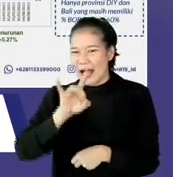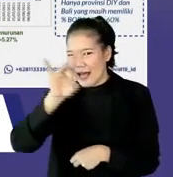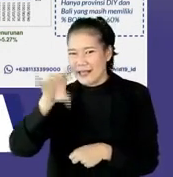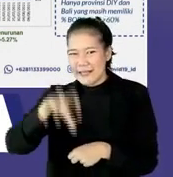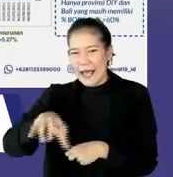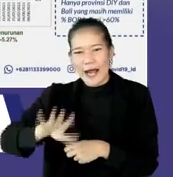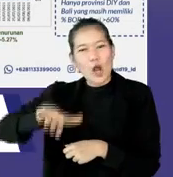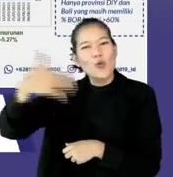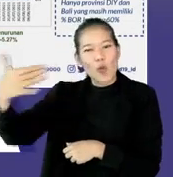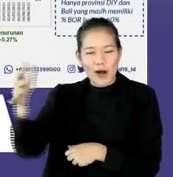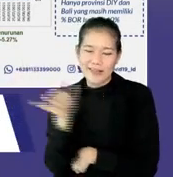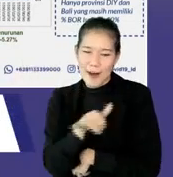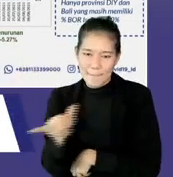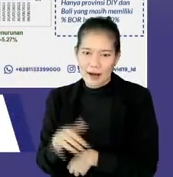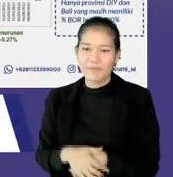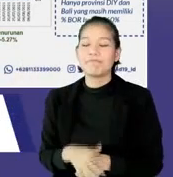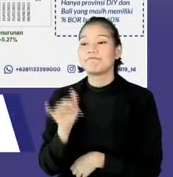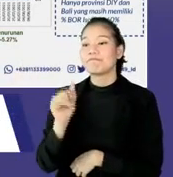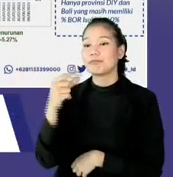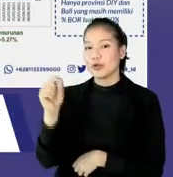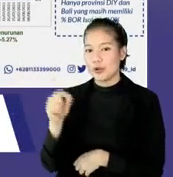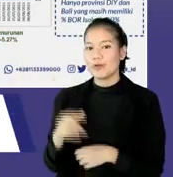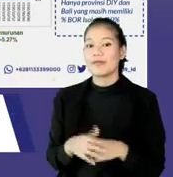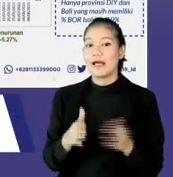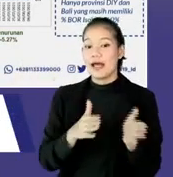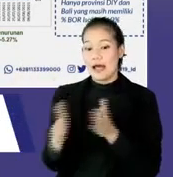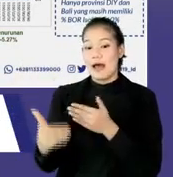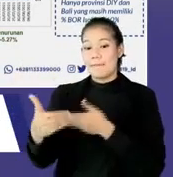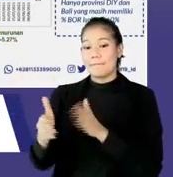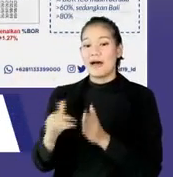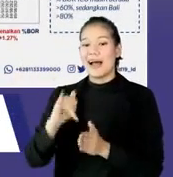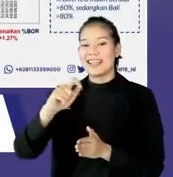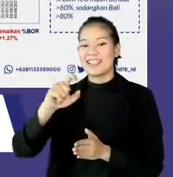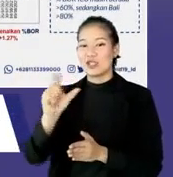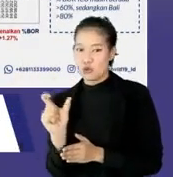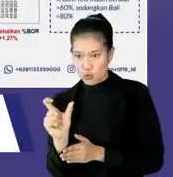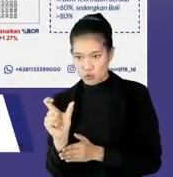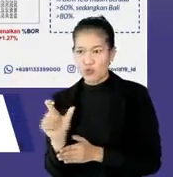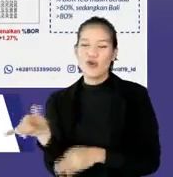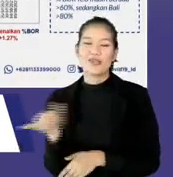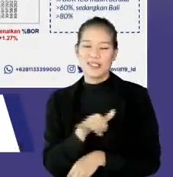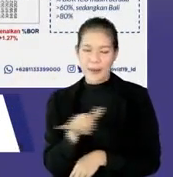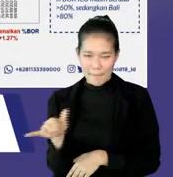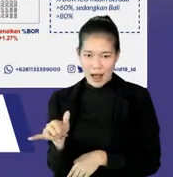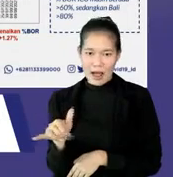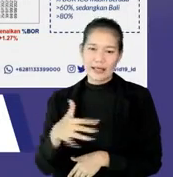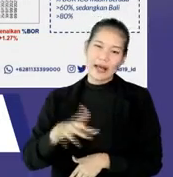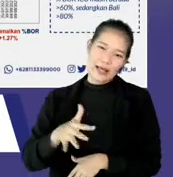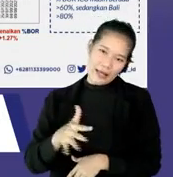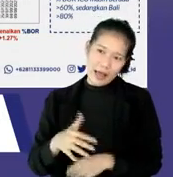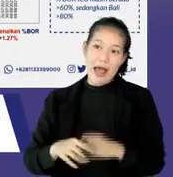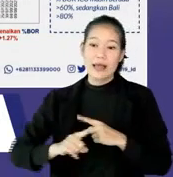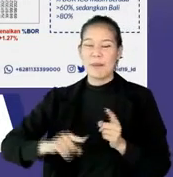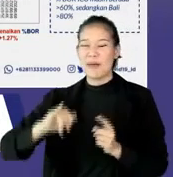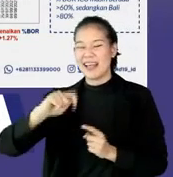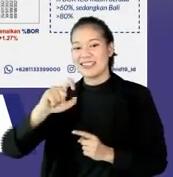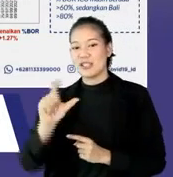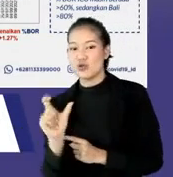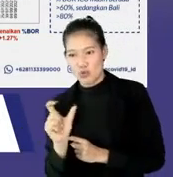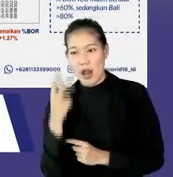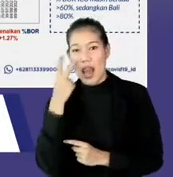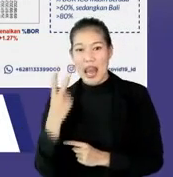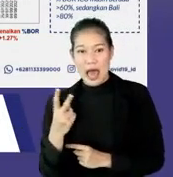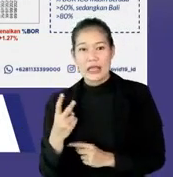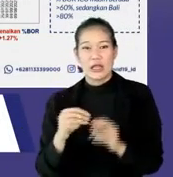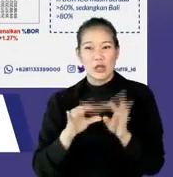itu ya. Betul. Kita lanjut ke bor ICU, Dr. Lola, gambarannya kurang lebih sama, cuma kalau untuk ICU ini, kalau kita